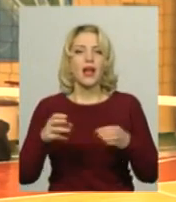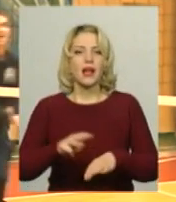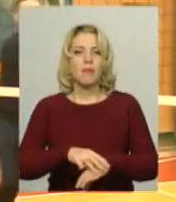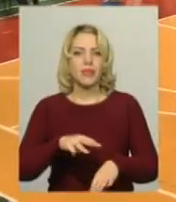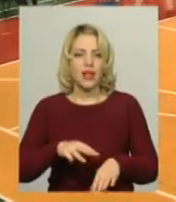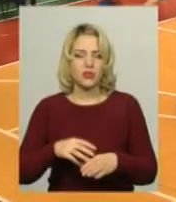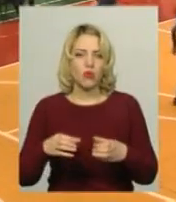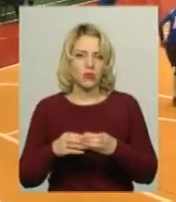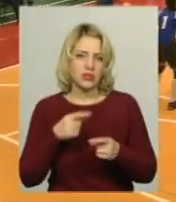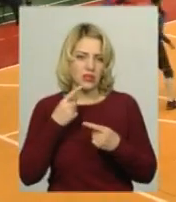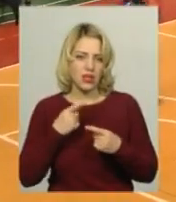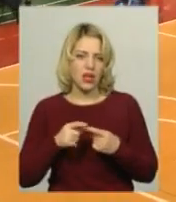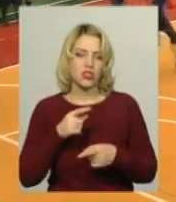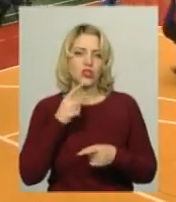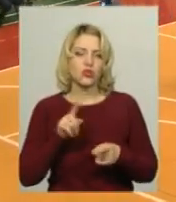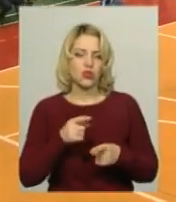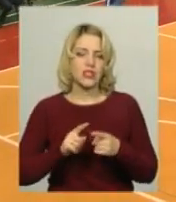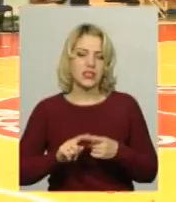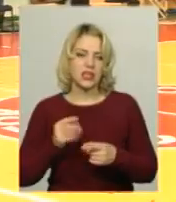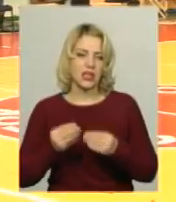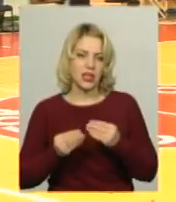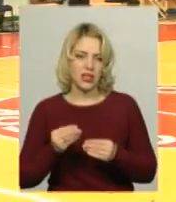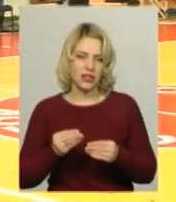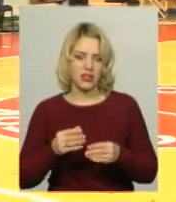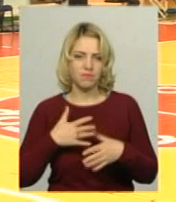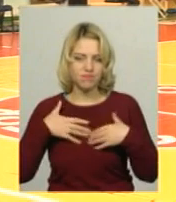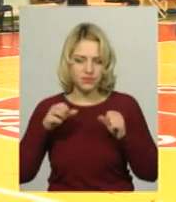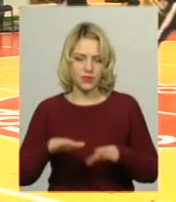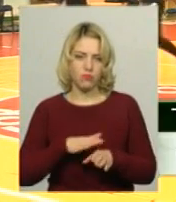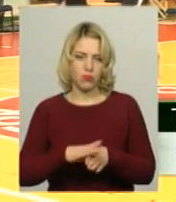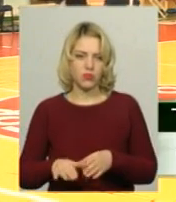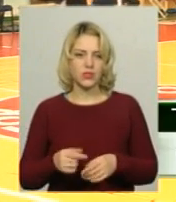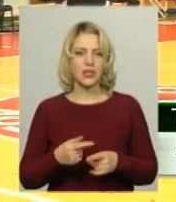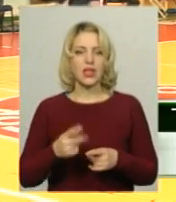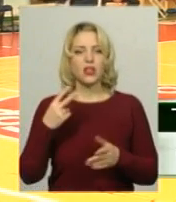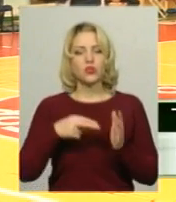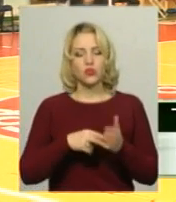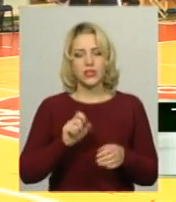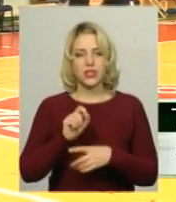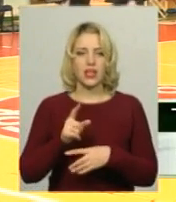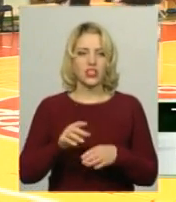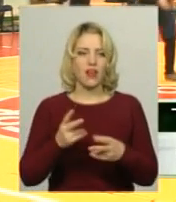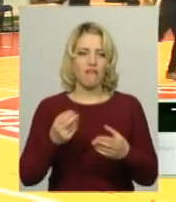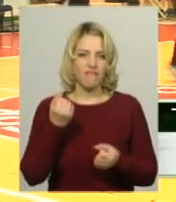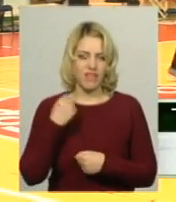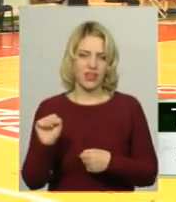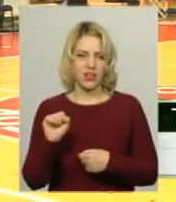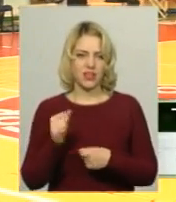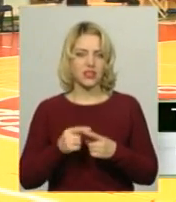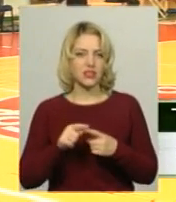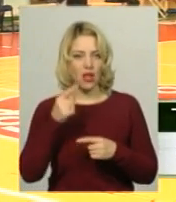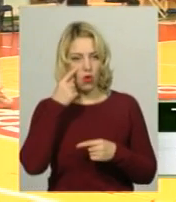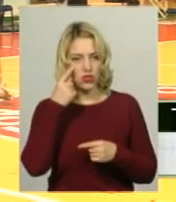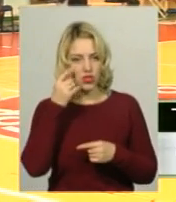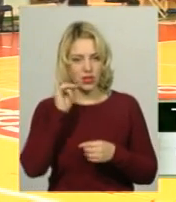Тетяна Хилюк каже, на грі командою викладаються на повну. Перед кожною грою стоїть задача виграти. Це очки